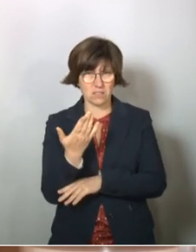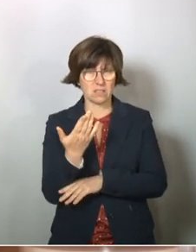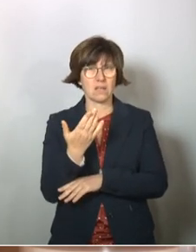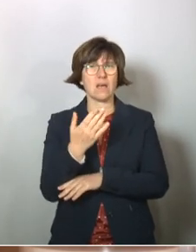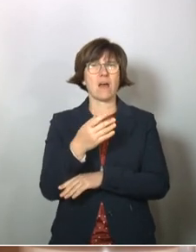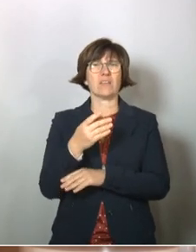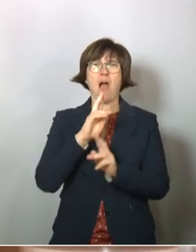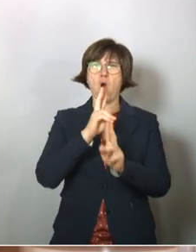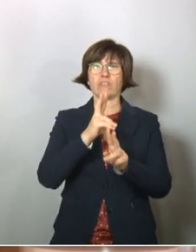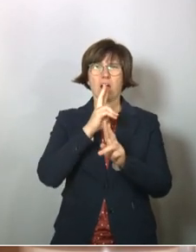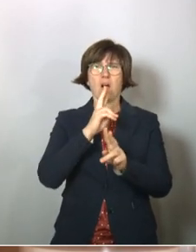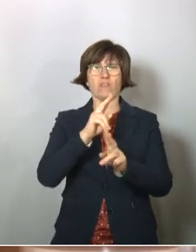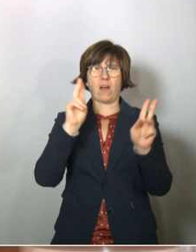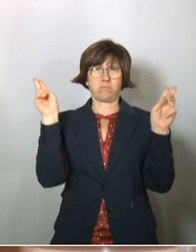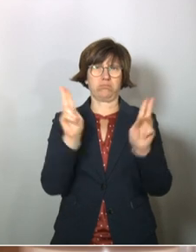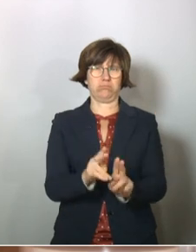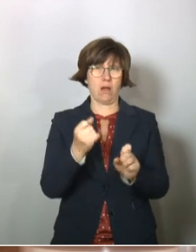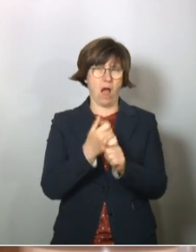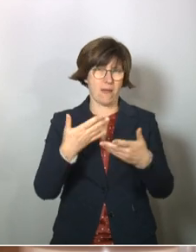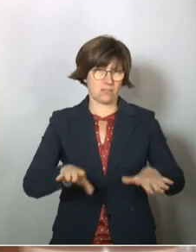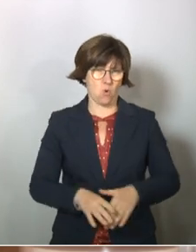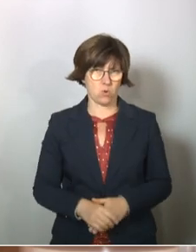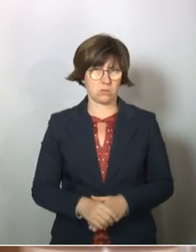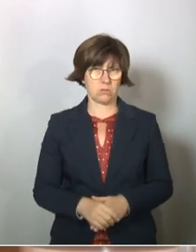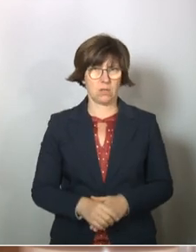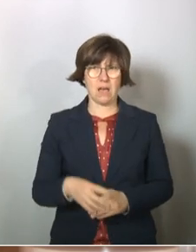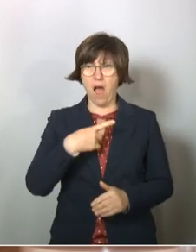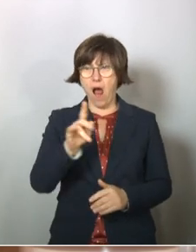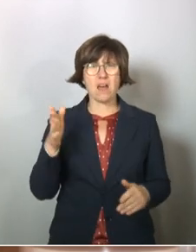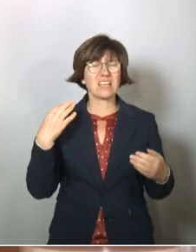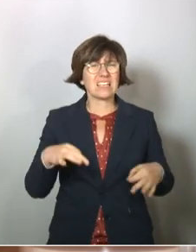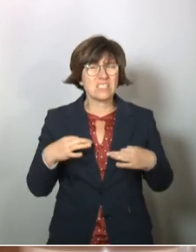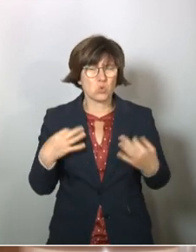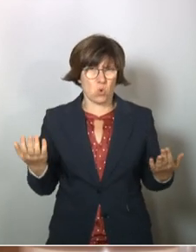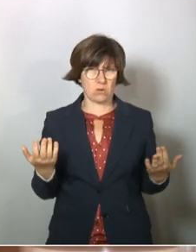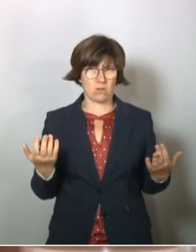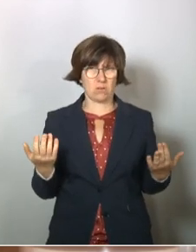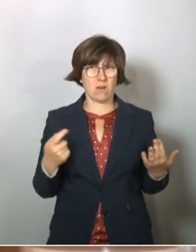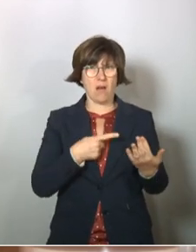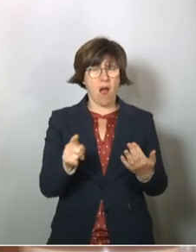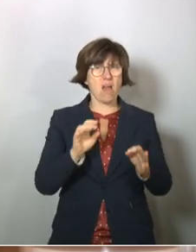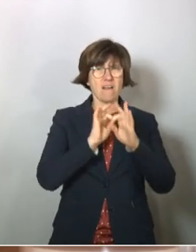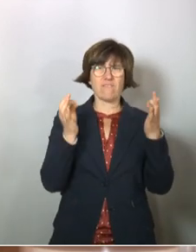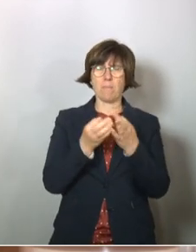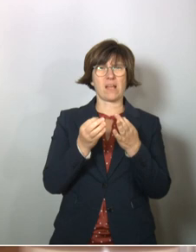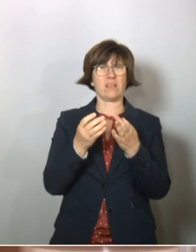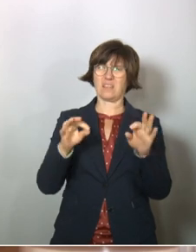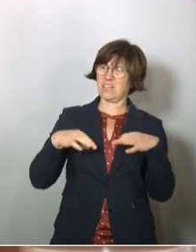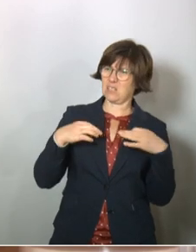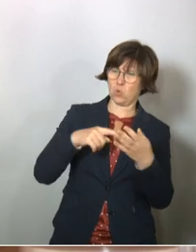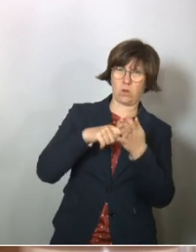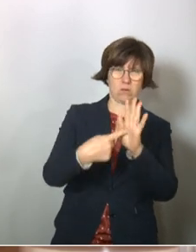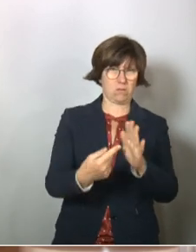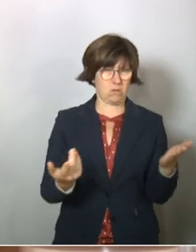ausbleibende Aufträge und Arbeitslosigkeit. Und die waren auch alle gesund. Und die haben auch alle ihre Familien mir als gesund